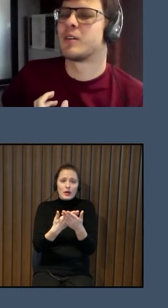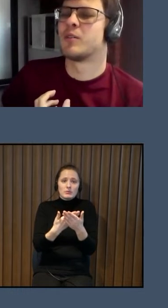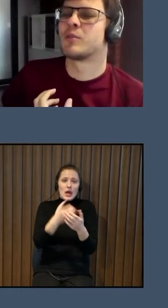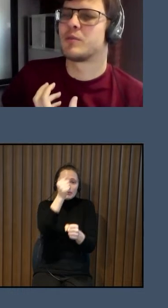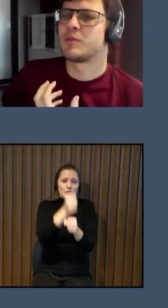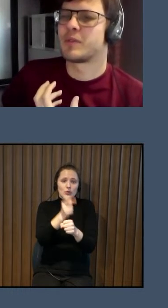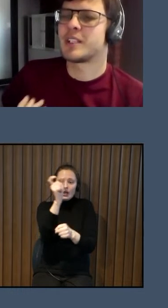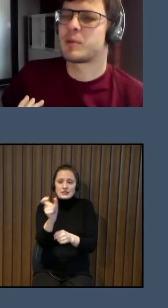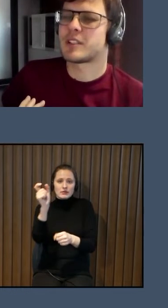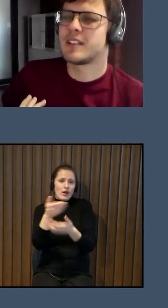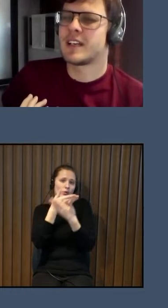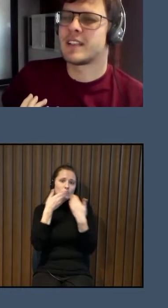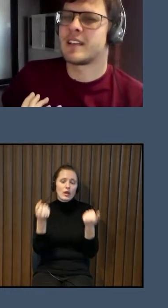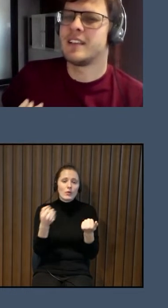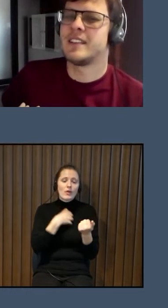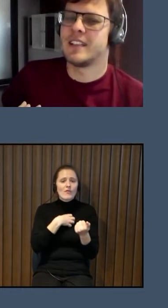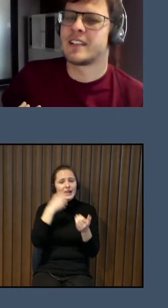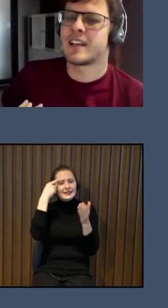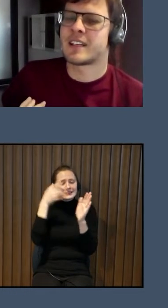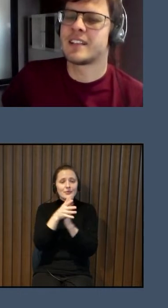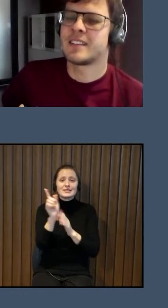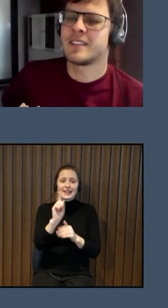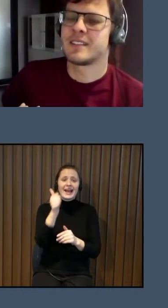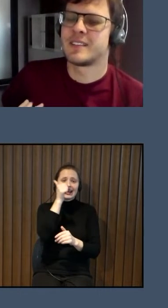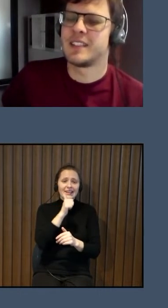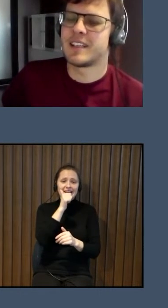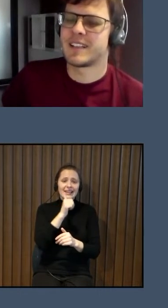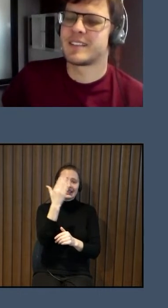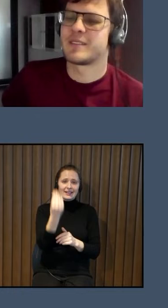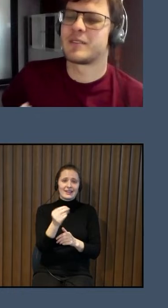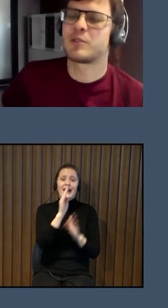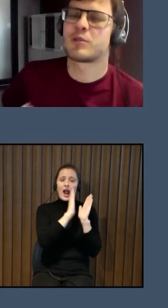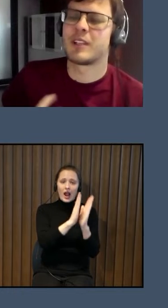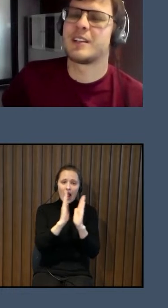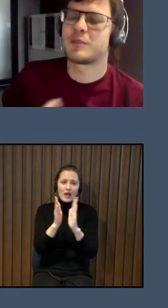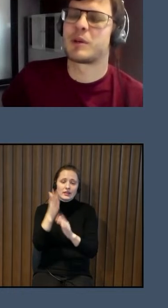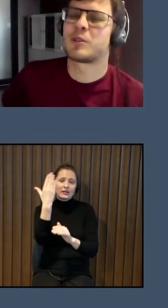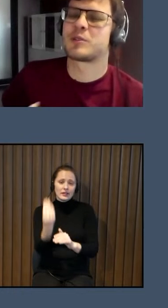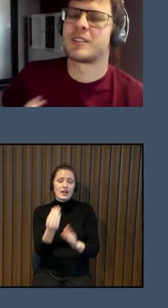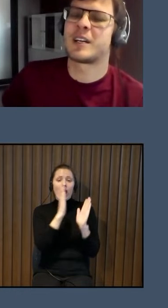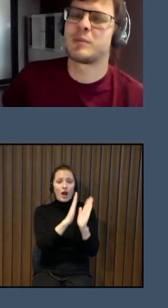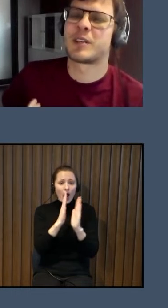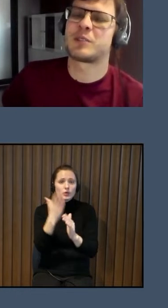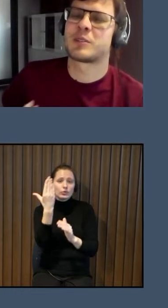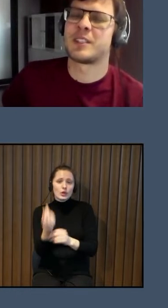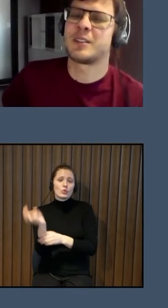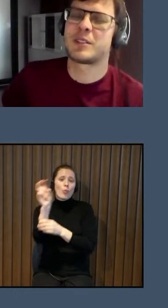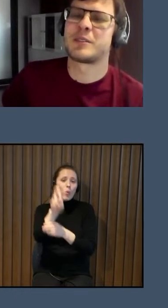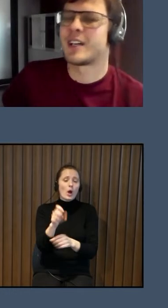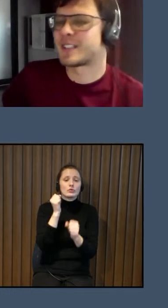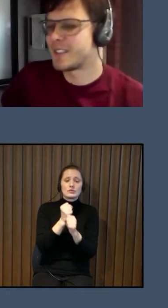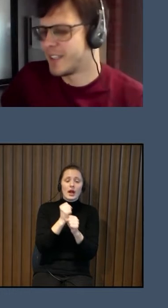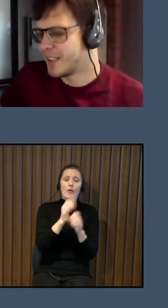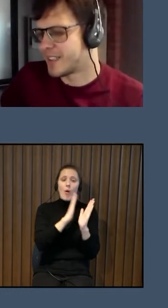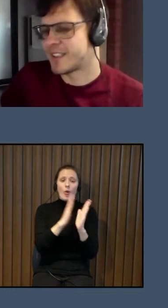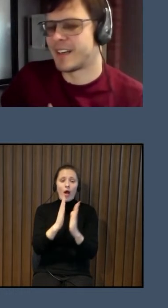Un jāsaprot, ka tā ir tāda ikdiena, tā ir katra diena. Katru dienu tu brauc uz darbu un katru dienu